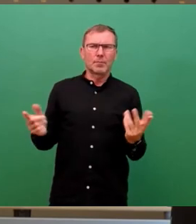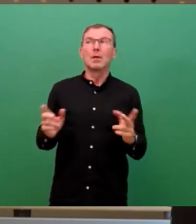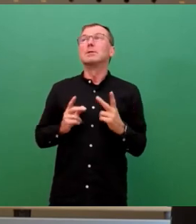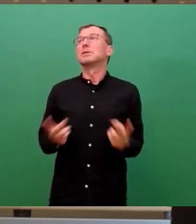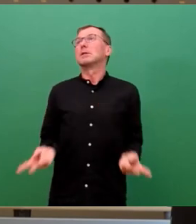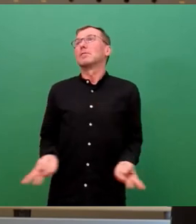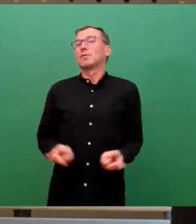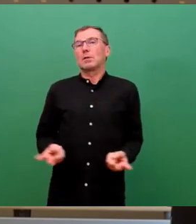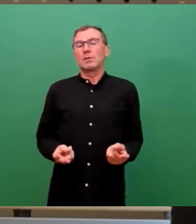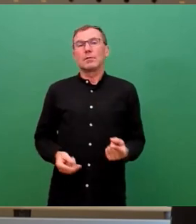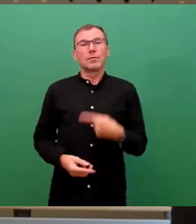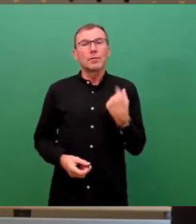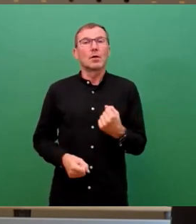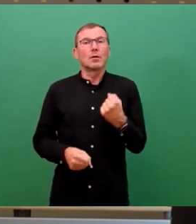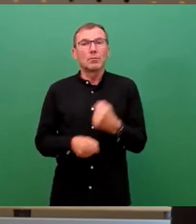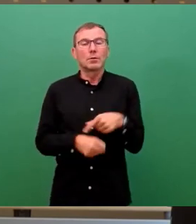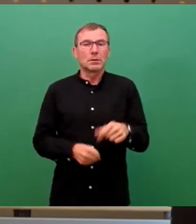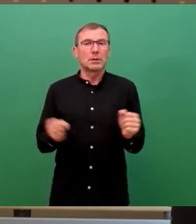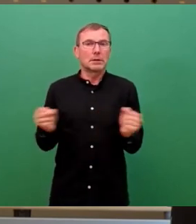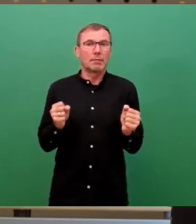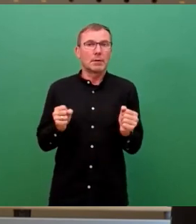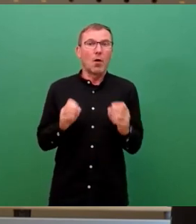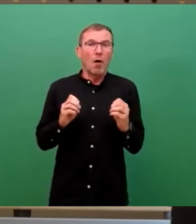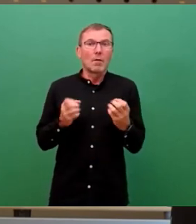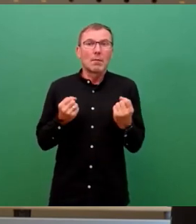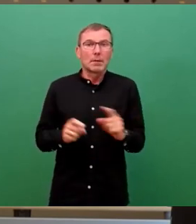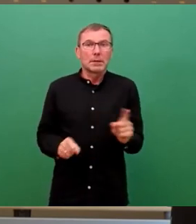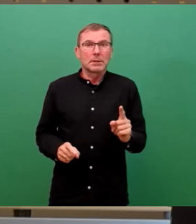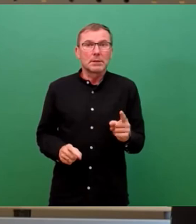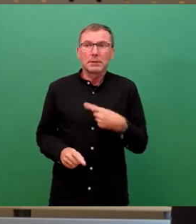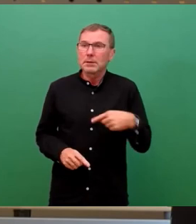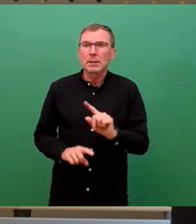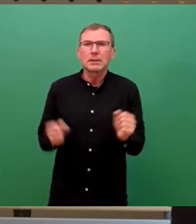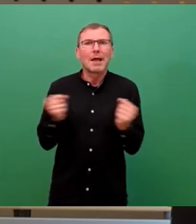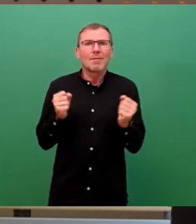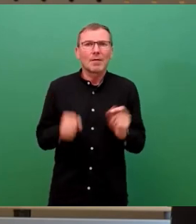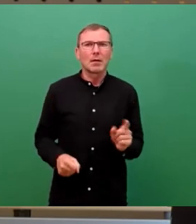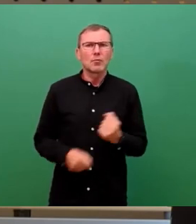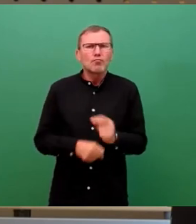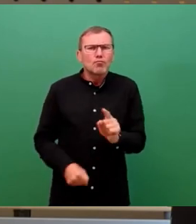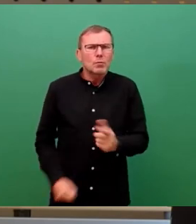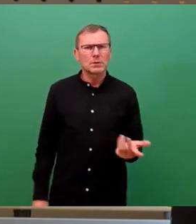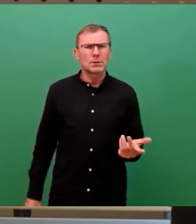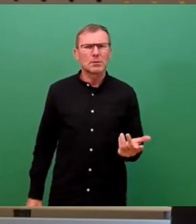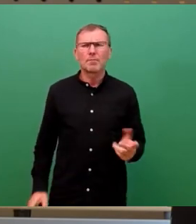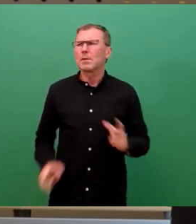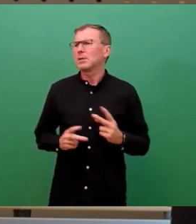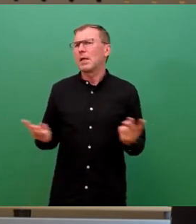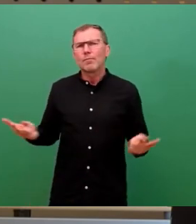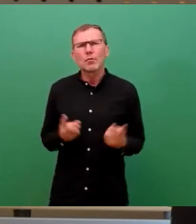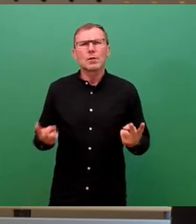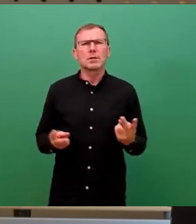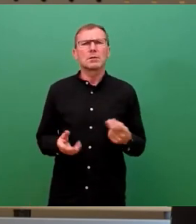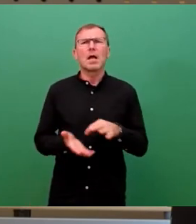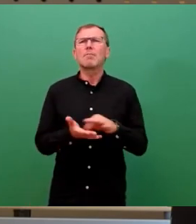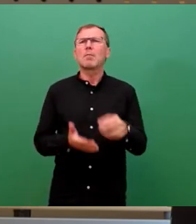Selbstverständlich müssten wir in diesem Winter, ich hoffe, dass es nicht passiert, aber auch nicht frieren. Selbstverständlich können wir auch weiter bezahlbare Energie